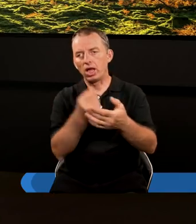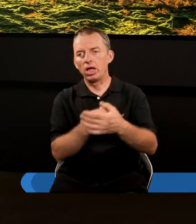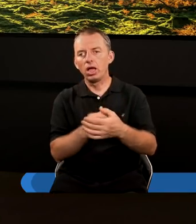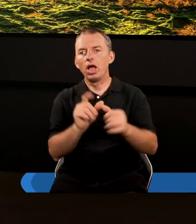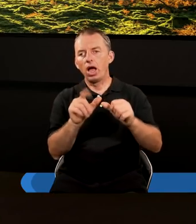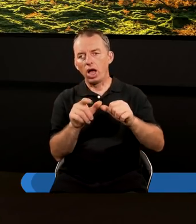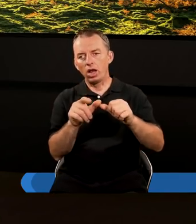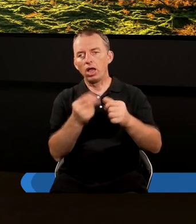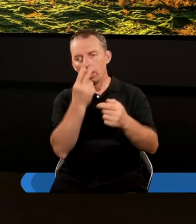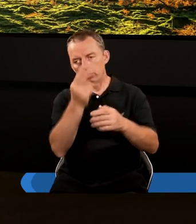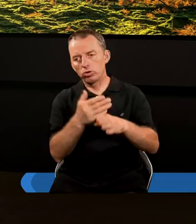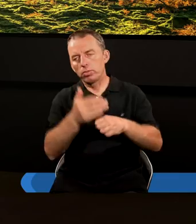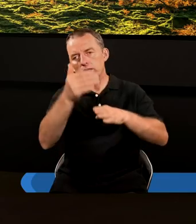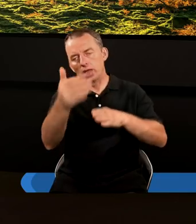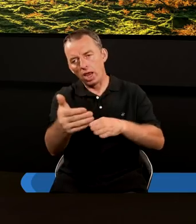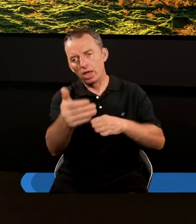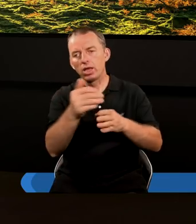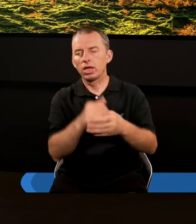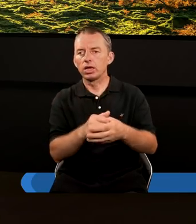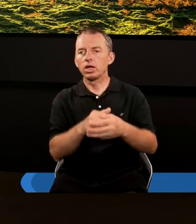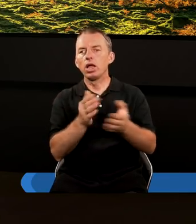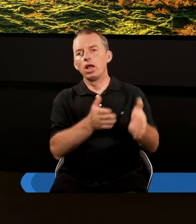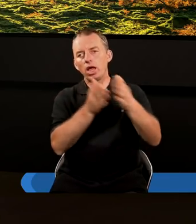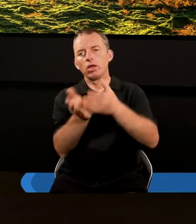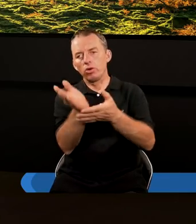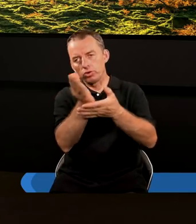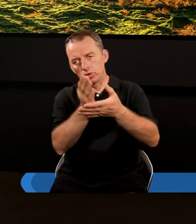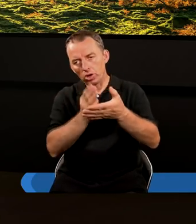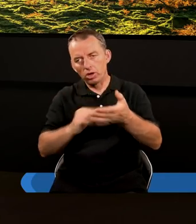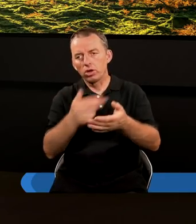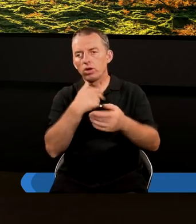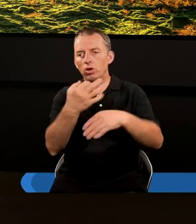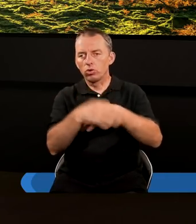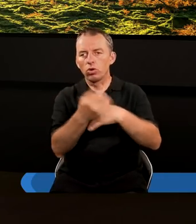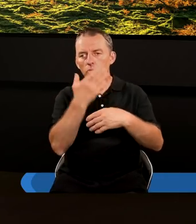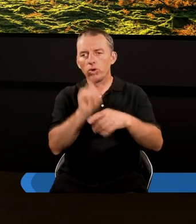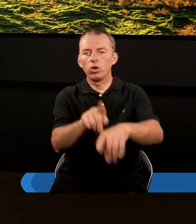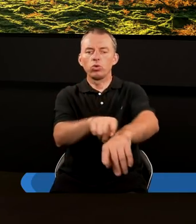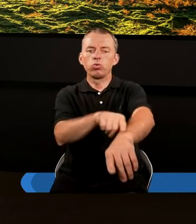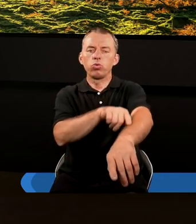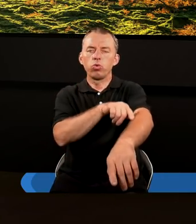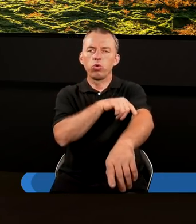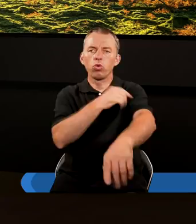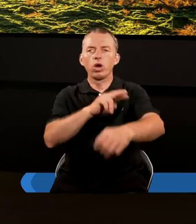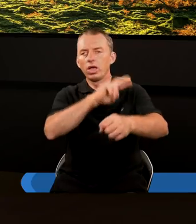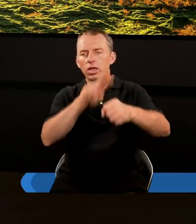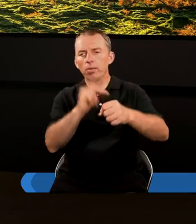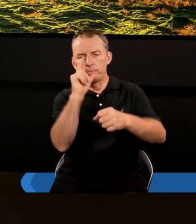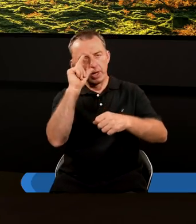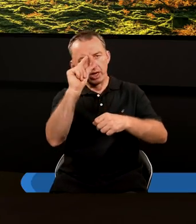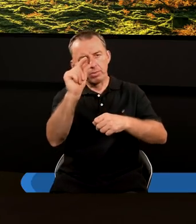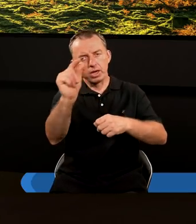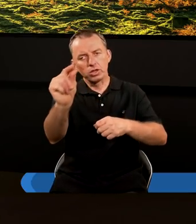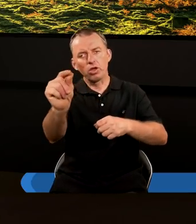ale spójrzmy dalej. Kolejna część naszego studium mówi o pewnej długoterminowej perspektywie,